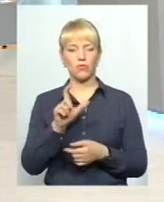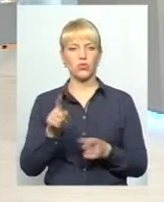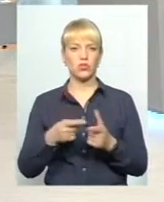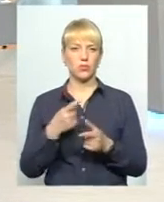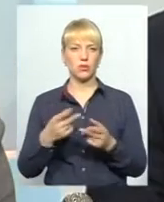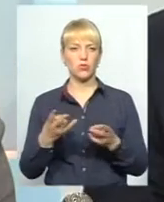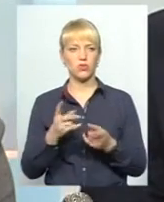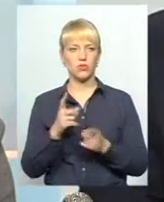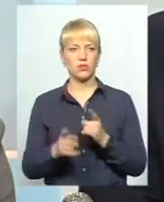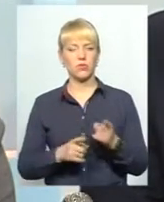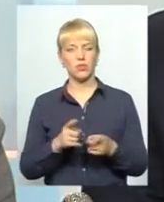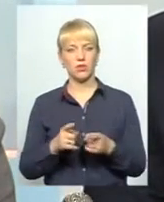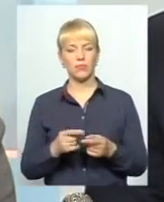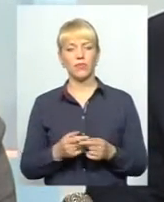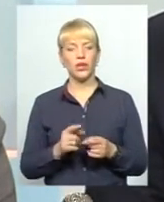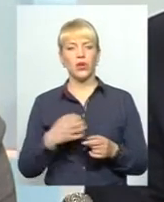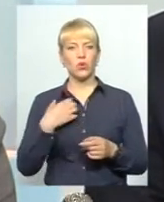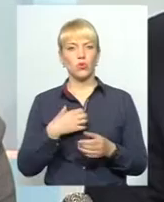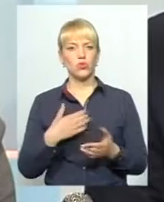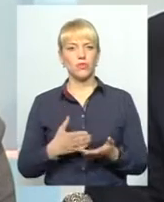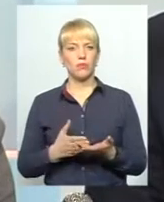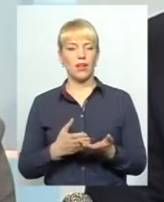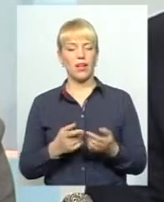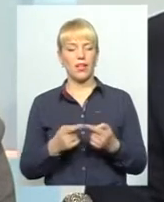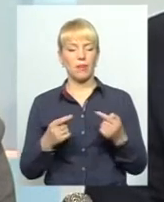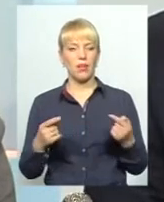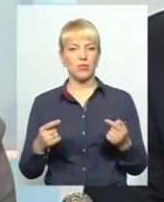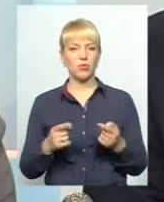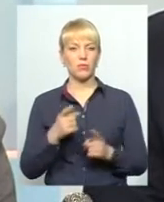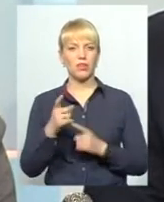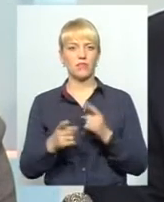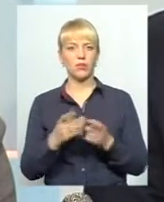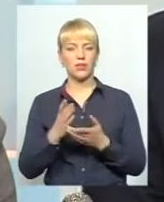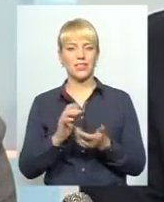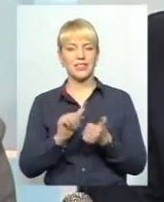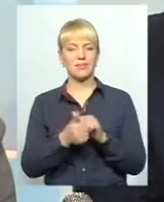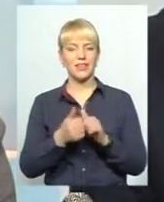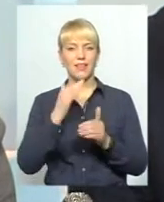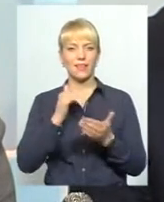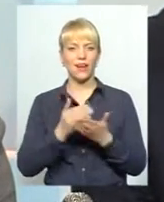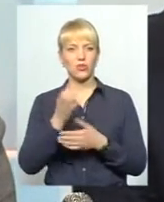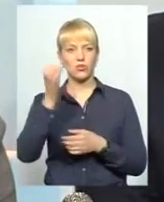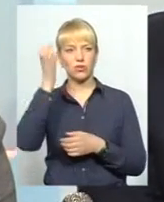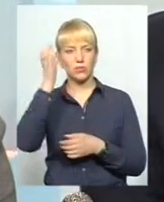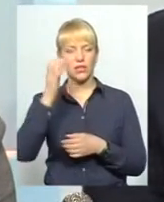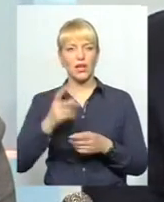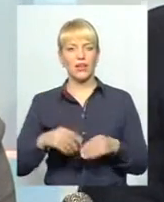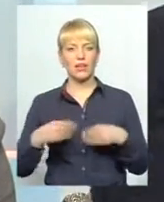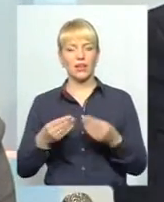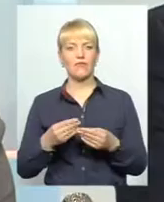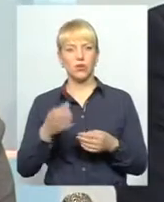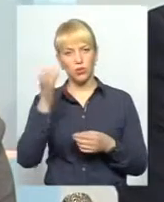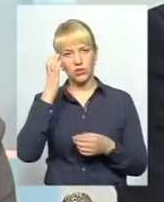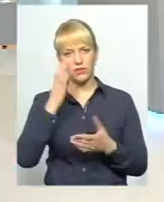змінювати? Тобто, ключовим елементом реформи є зміна якості освіти, якості надаваних освітніх послуг.